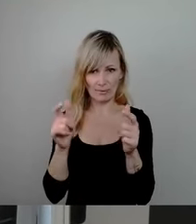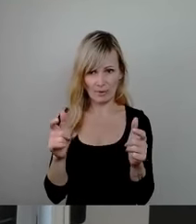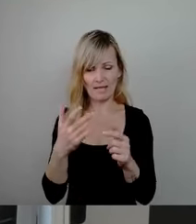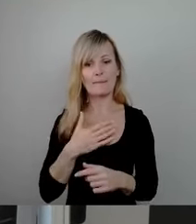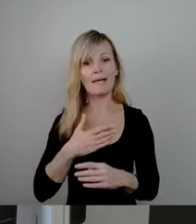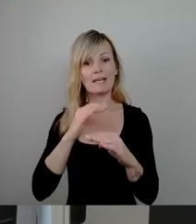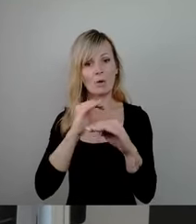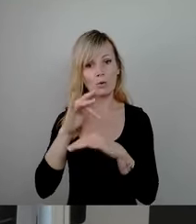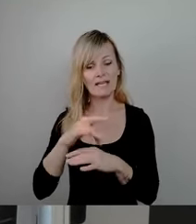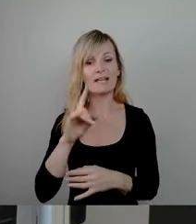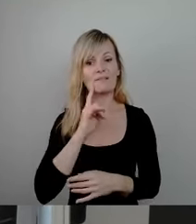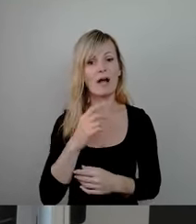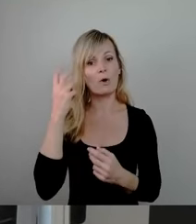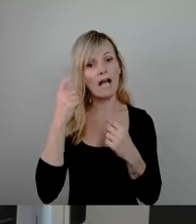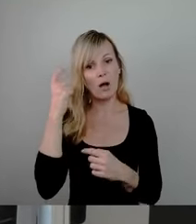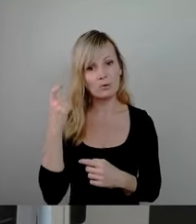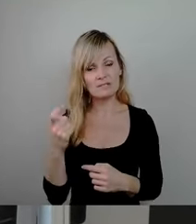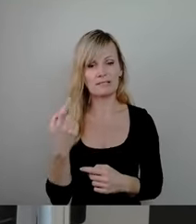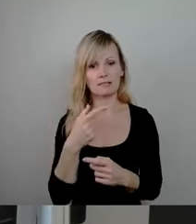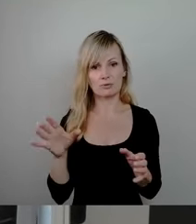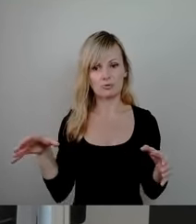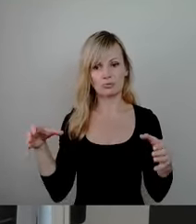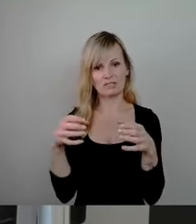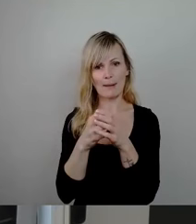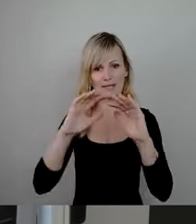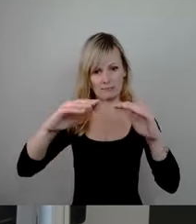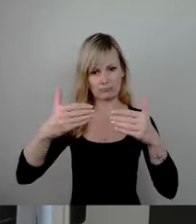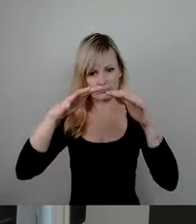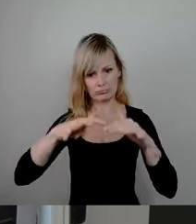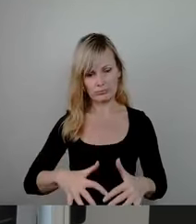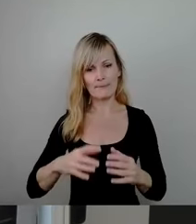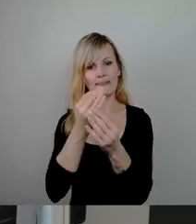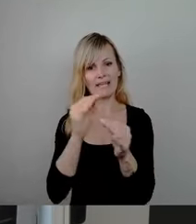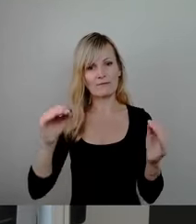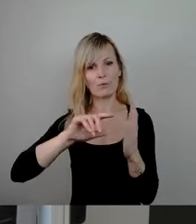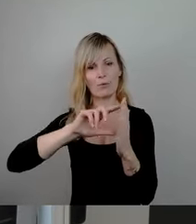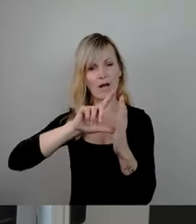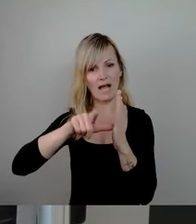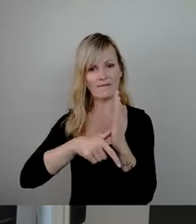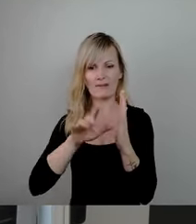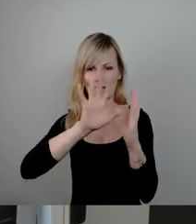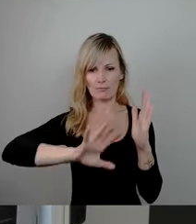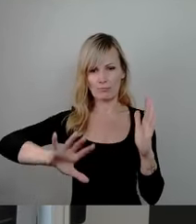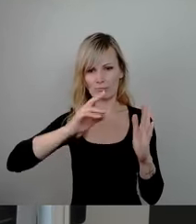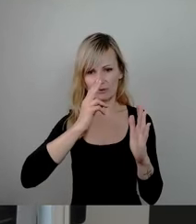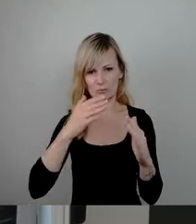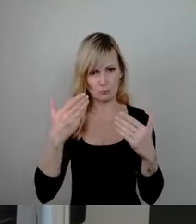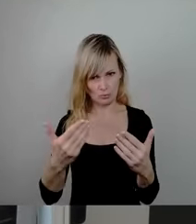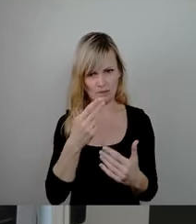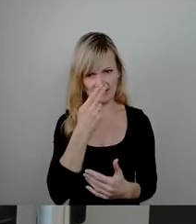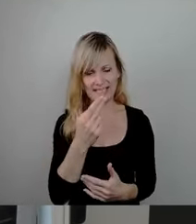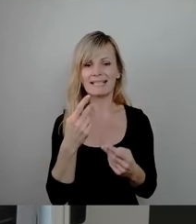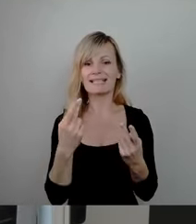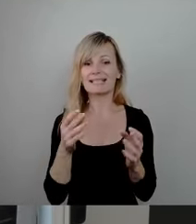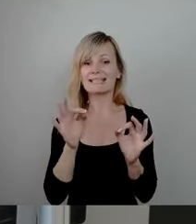das ganz wunderbar zusammengestellt und auch noch mal in einer Infografik, wie man das heutzutage so macht, dargestellt. Dann sieht man, als wir noch